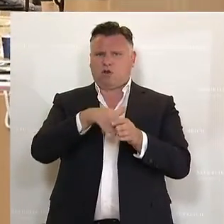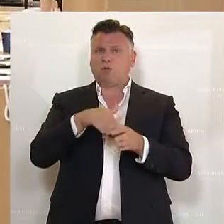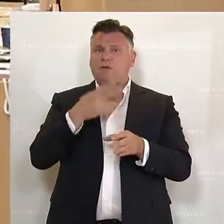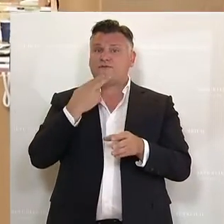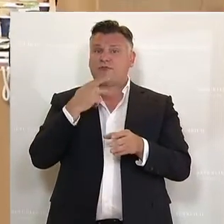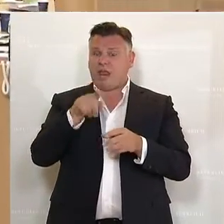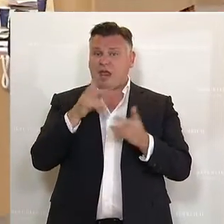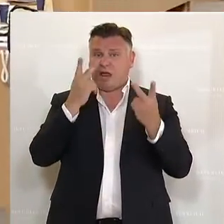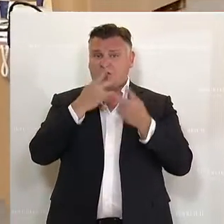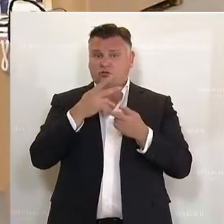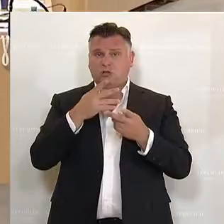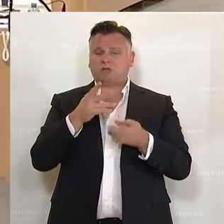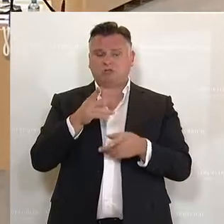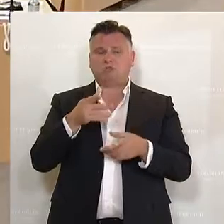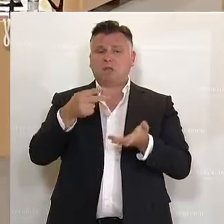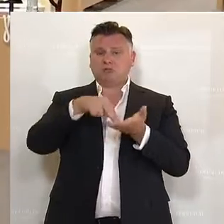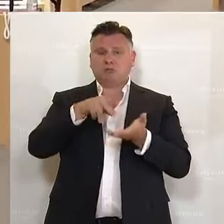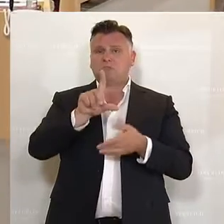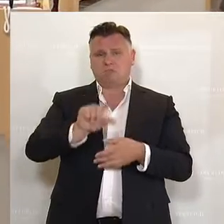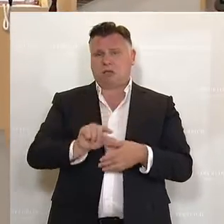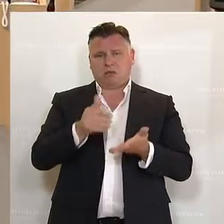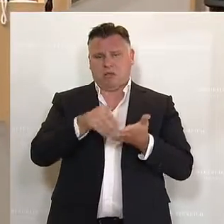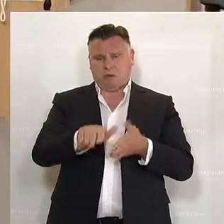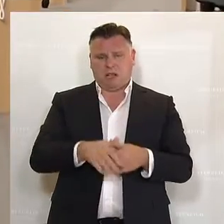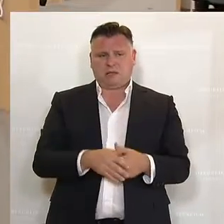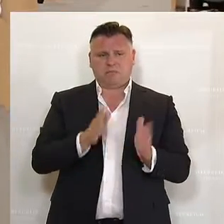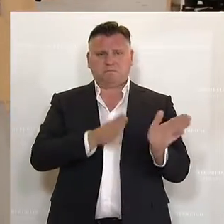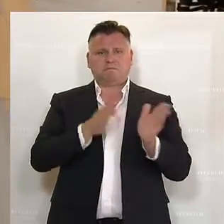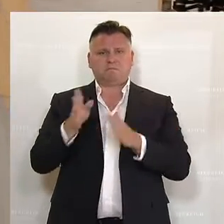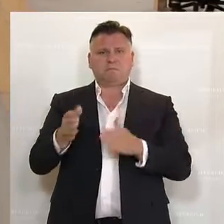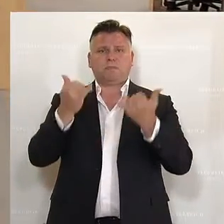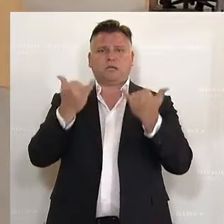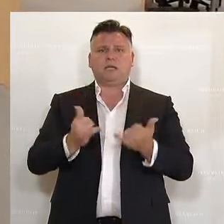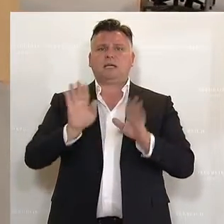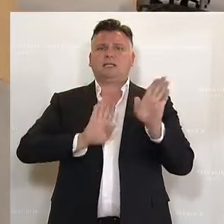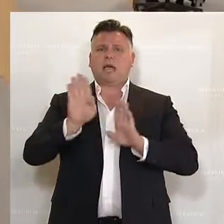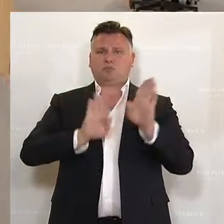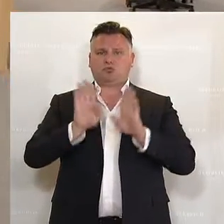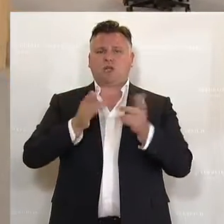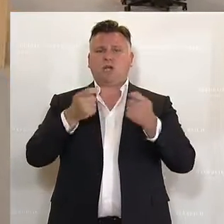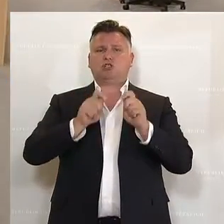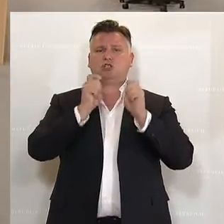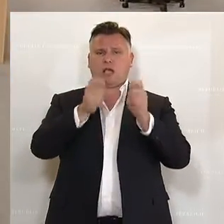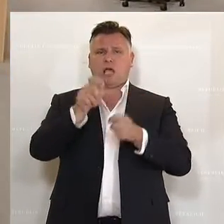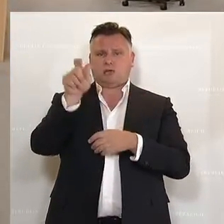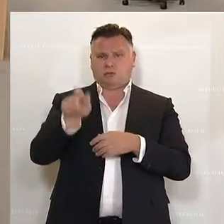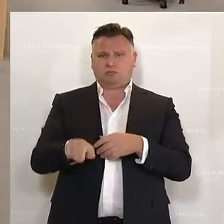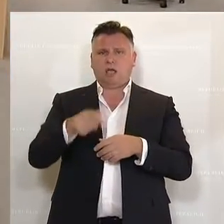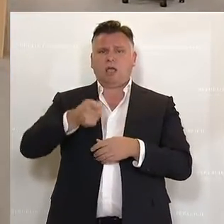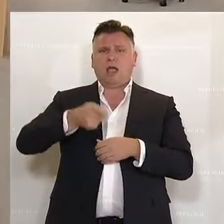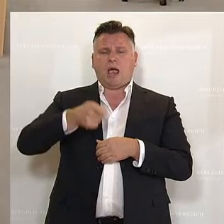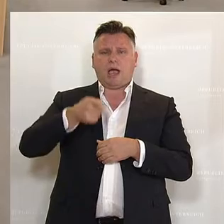aus? Das ist die Minderheit abgelehnt. Wir gelangen nunmehr zur Abstimmung über den Entschließungsantrag der